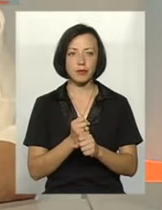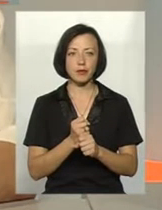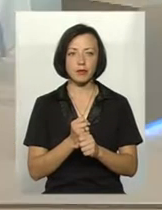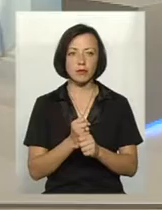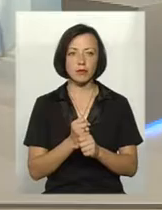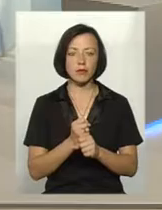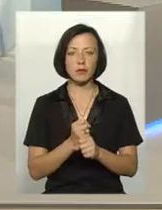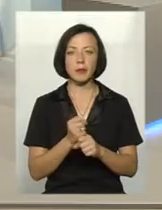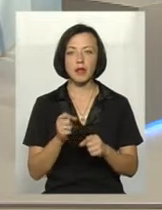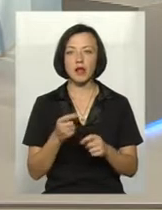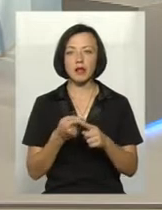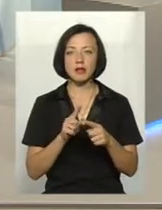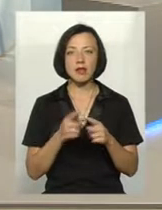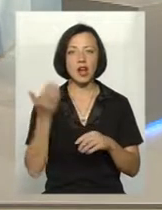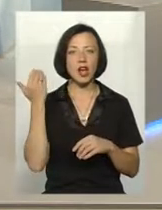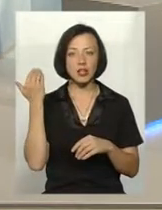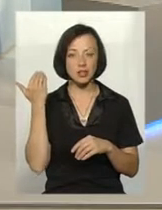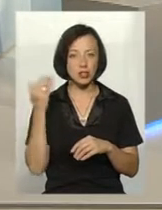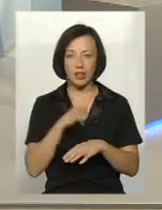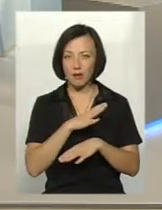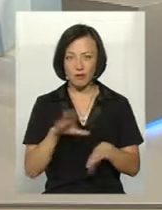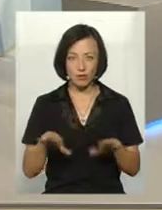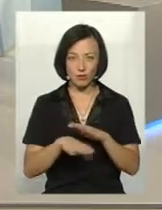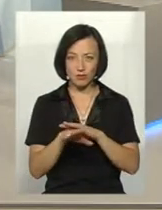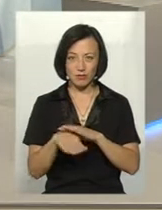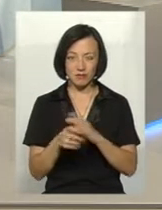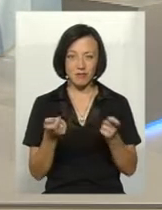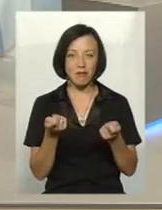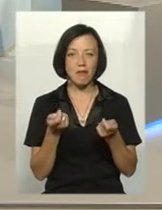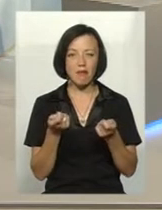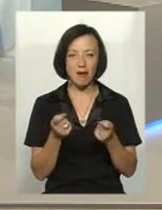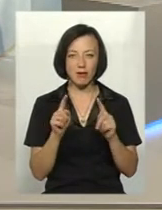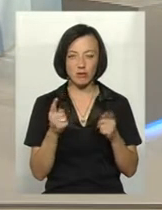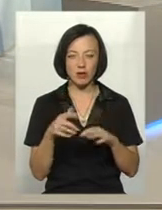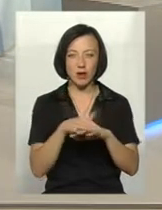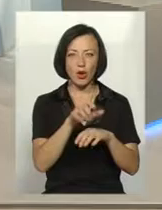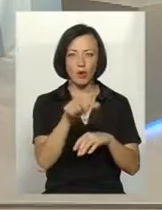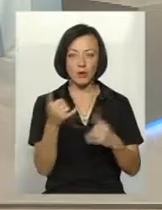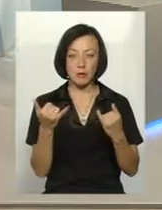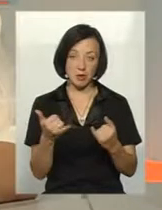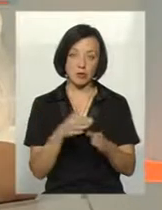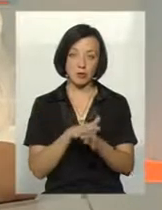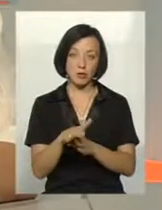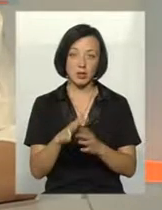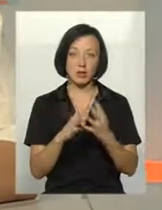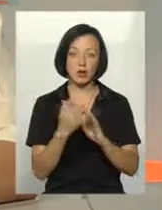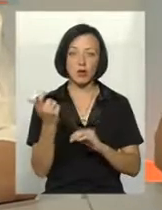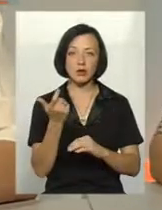Та ніша яка була раніше заповнена заповнена тільки з боку населення тепер заповнюється